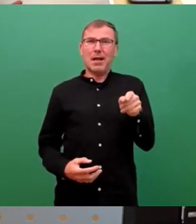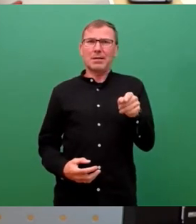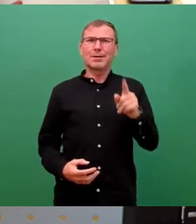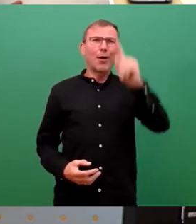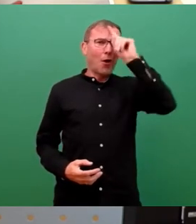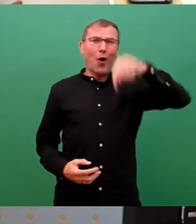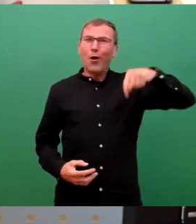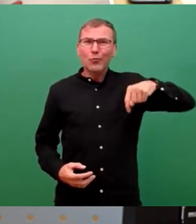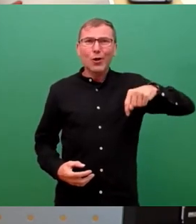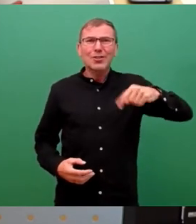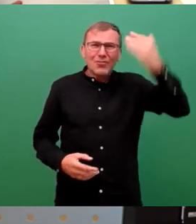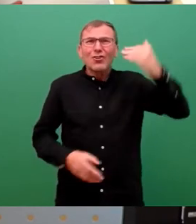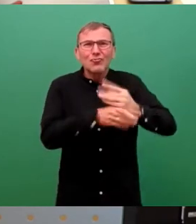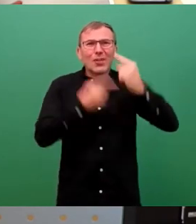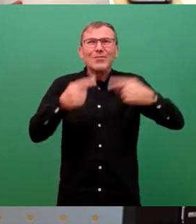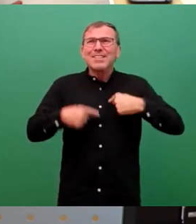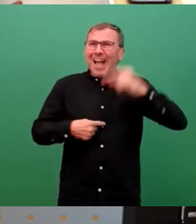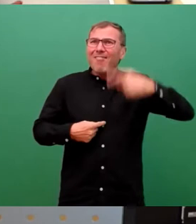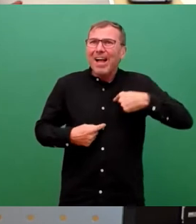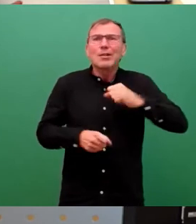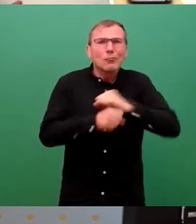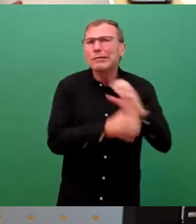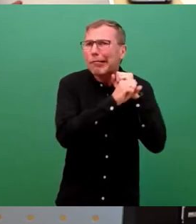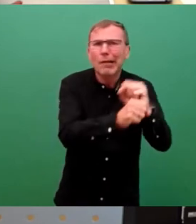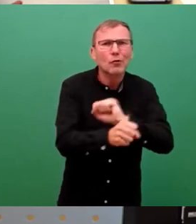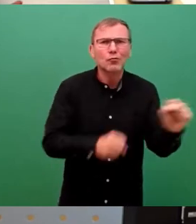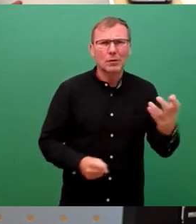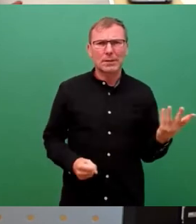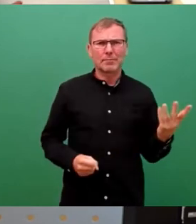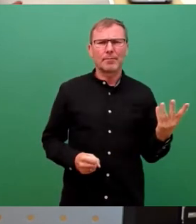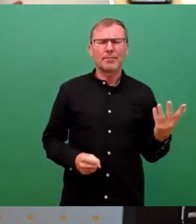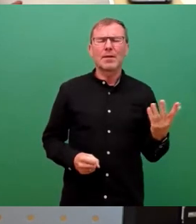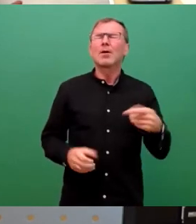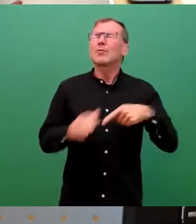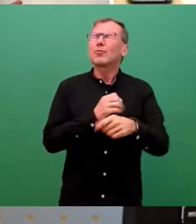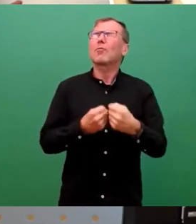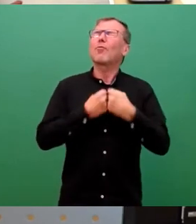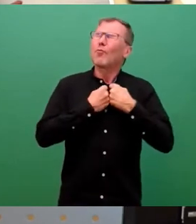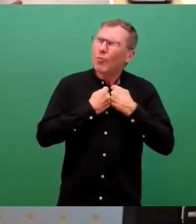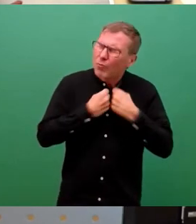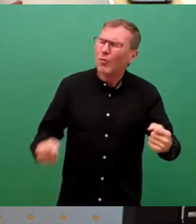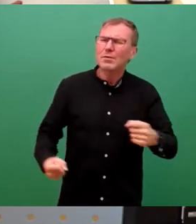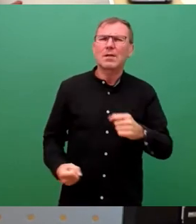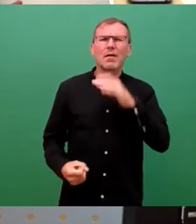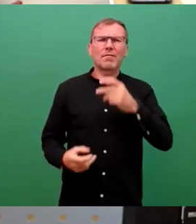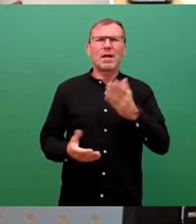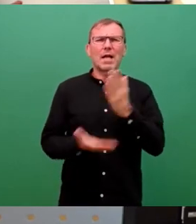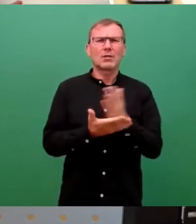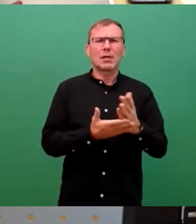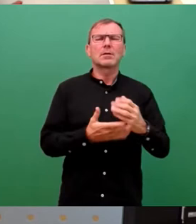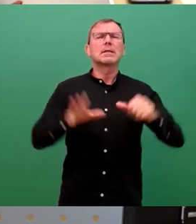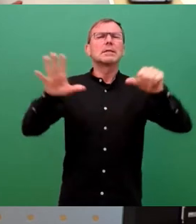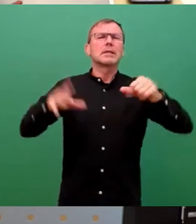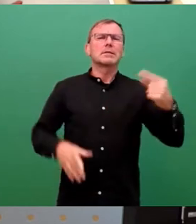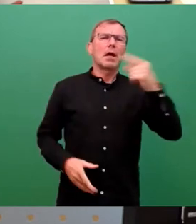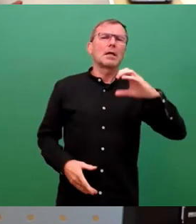sehenden Auges begeben hat. Sie basiert auf den eklatanten Fehlentscheidungen von 16 Jahren CDU-Regierungen